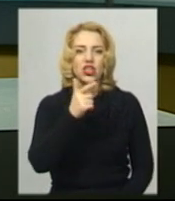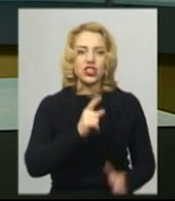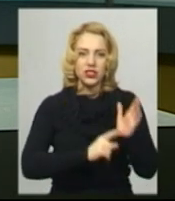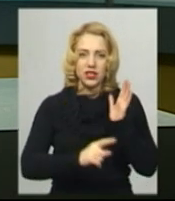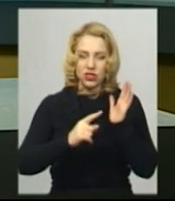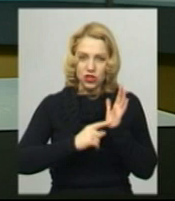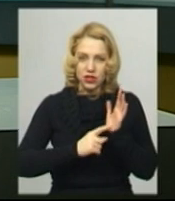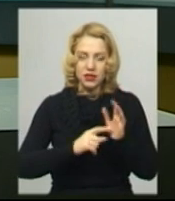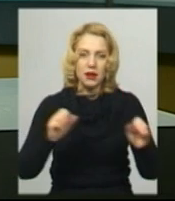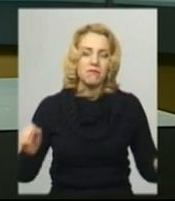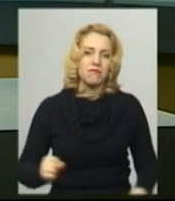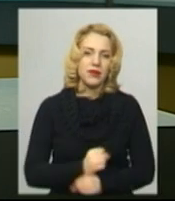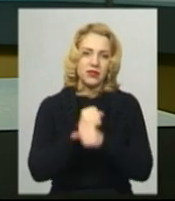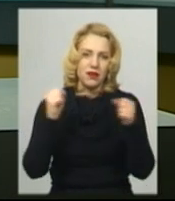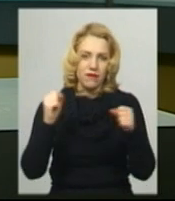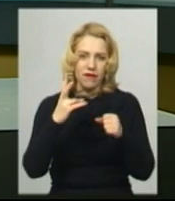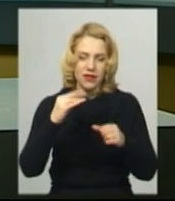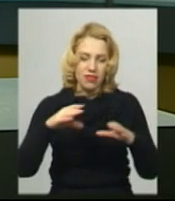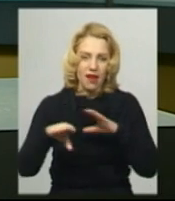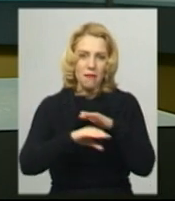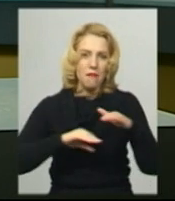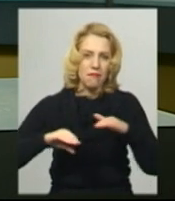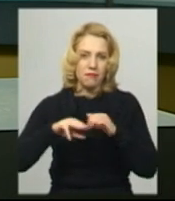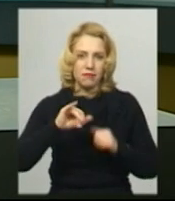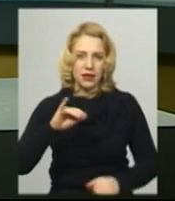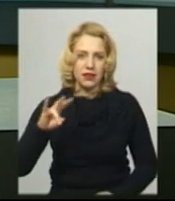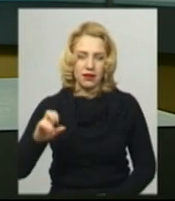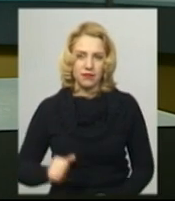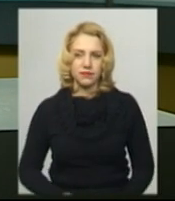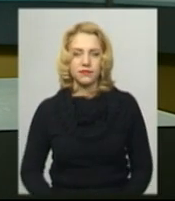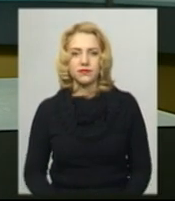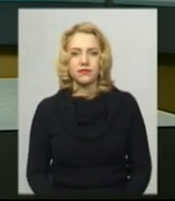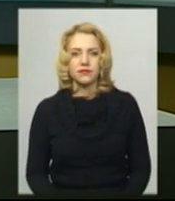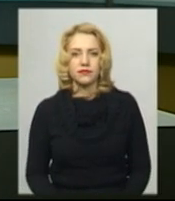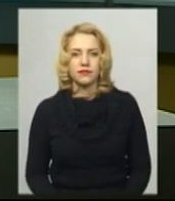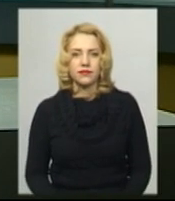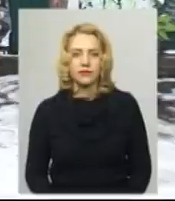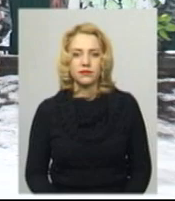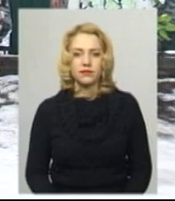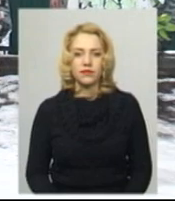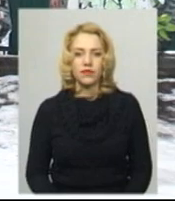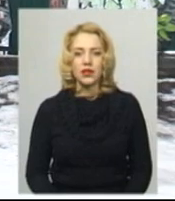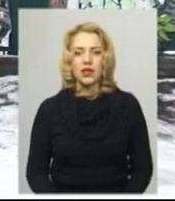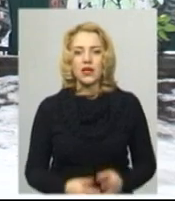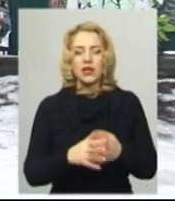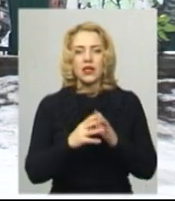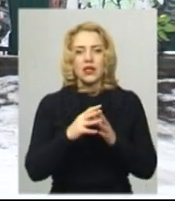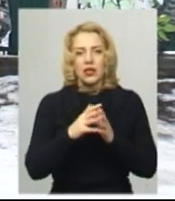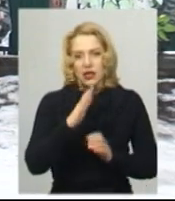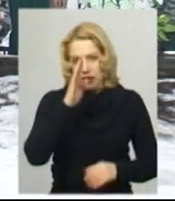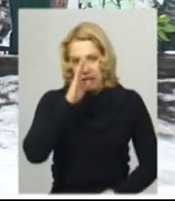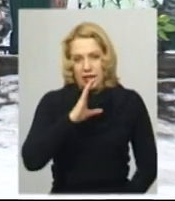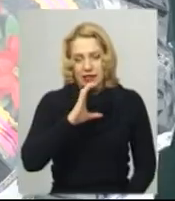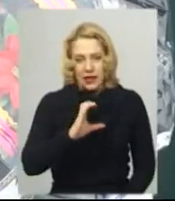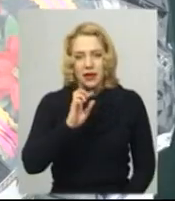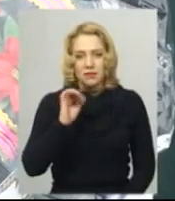загиблий, підірвався, наїхавши на вибуховий пристрій. Далі розповість моя колега Неляш Пулак. У Сергія Дичика залишилася